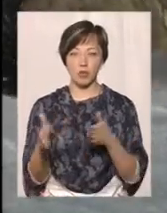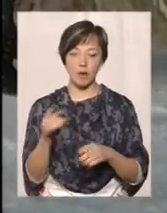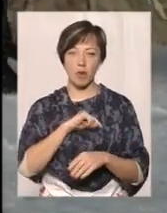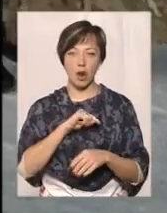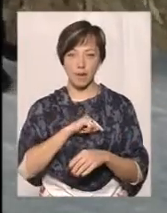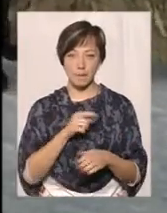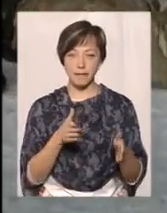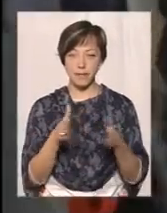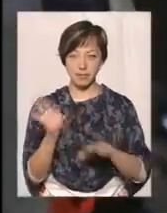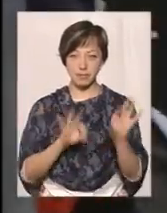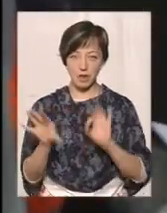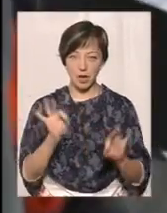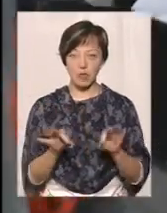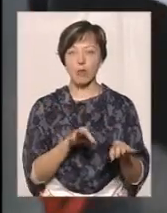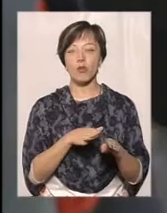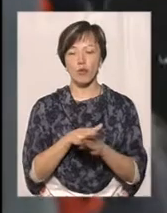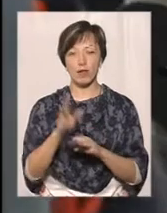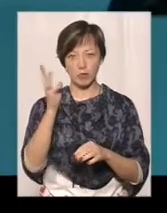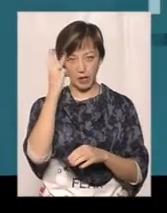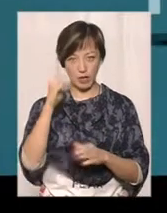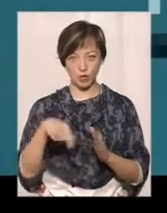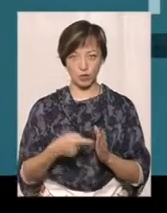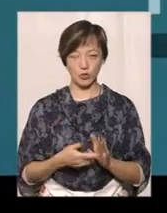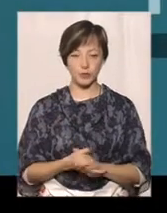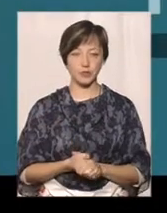морально-психологічний відбір, проходить саме у Хмельницькому.